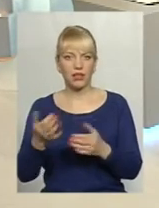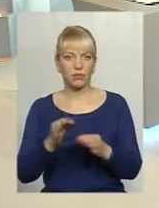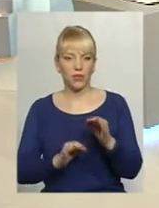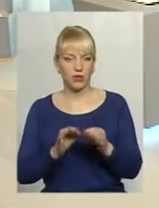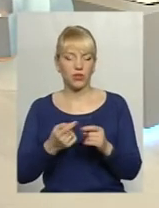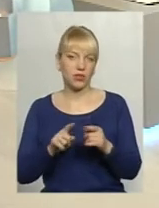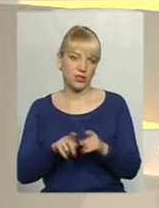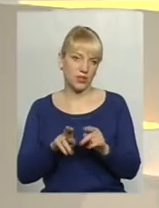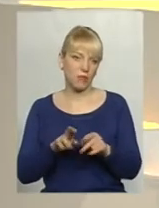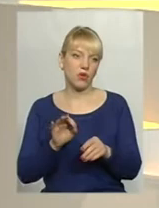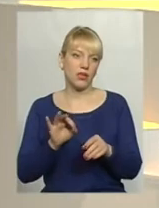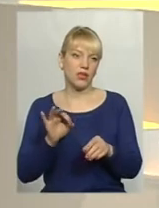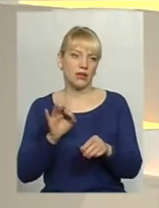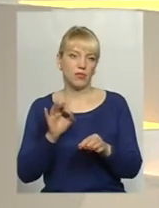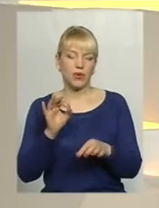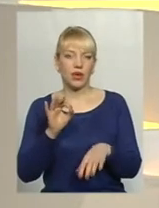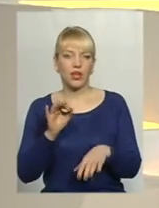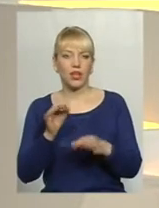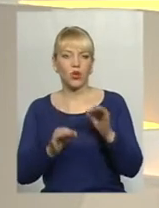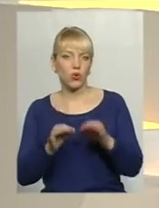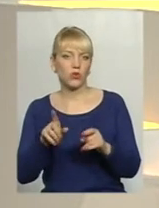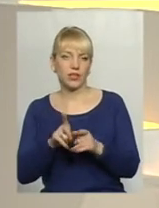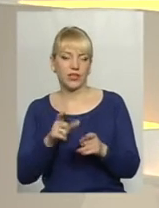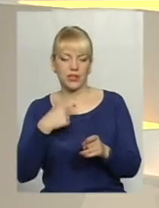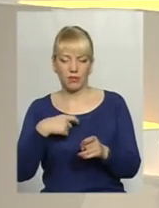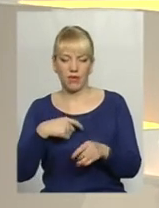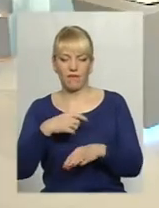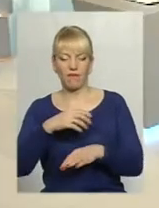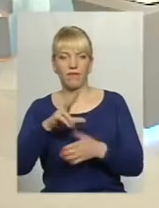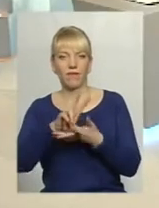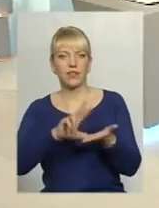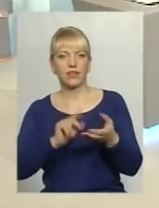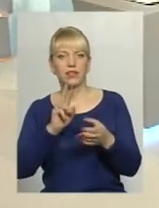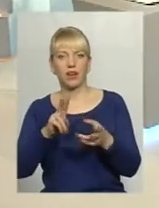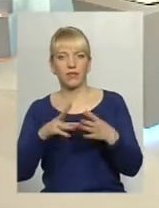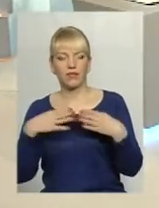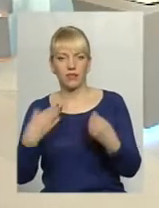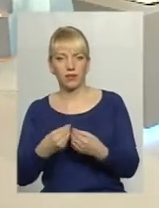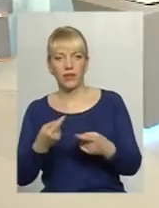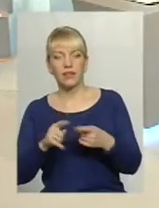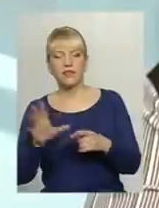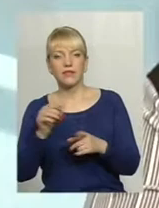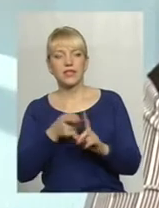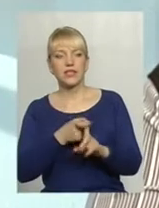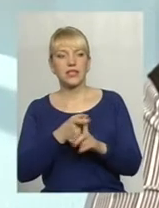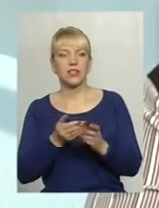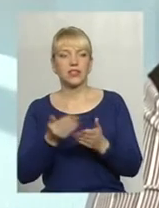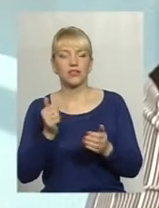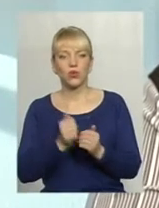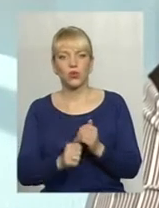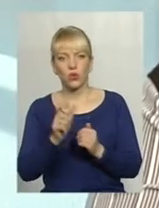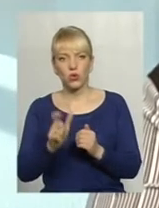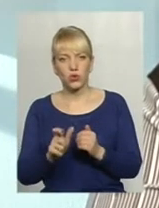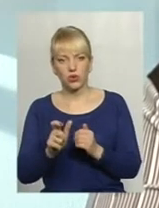себе веде в садочку або в школі. Це якось контролюється чи ні? Все в залежності від кожної